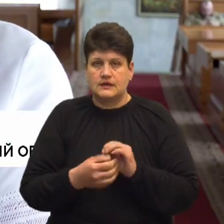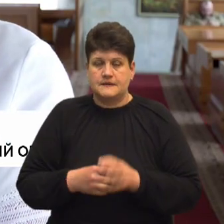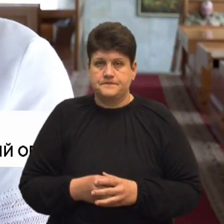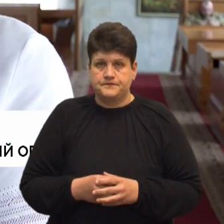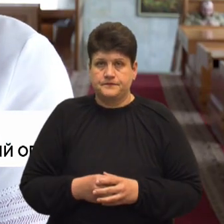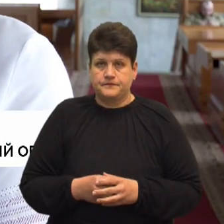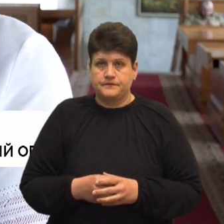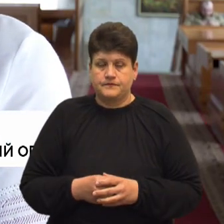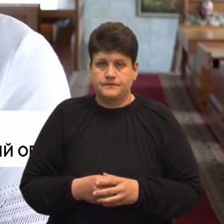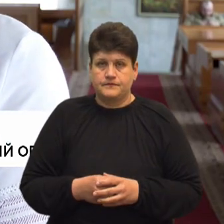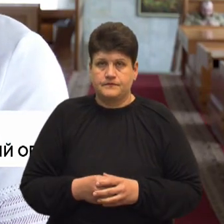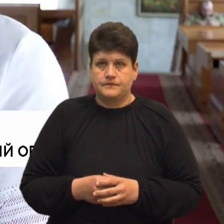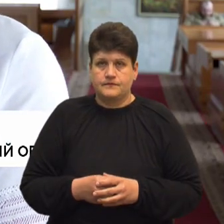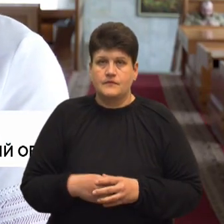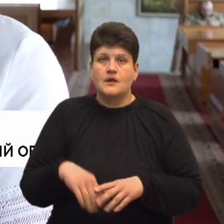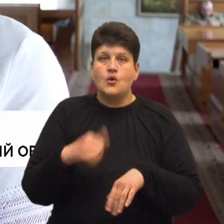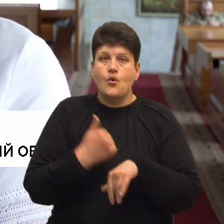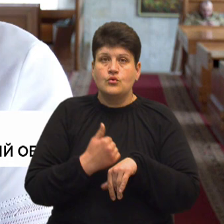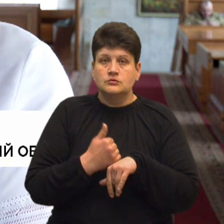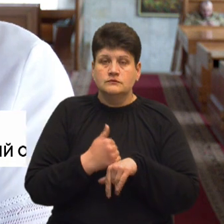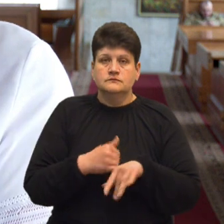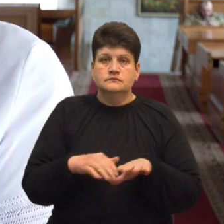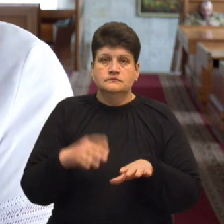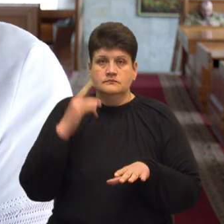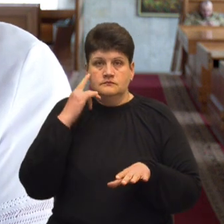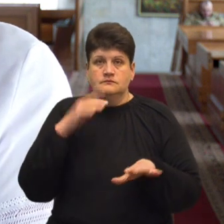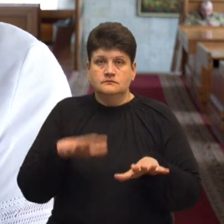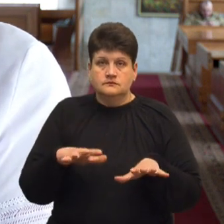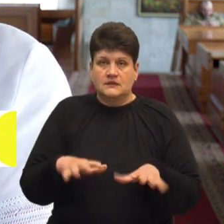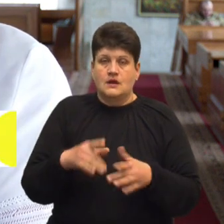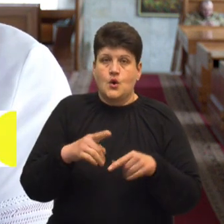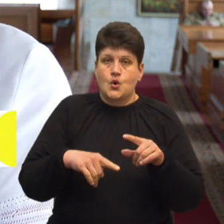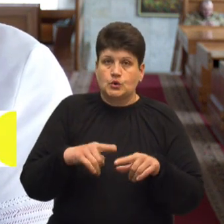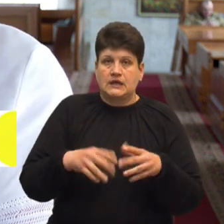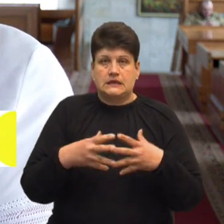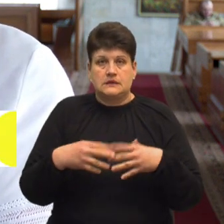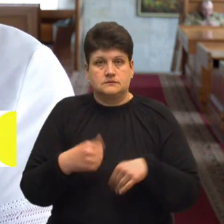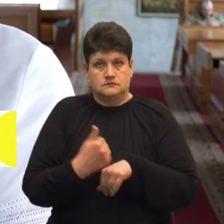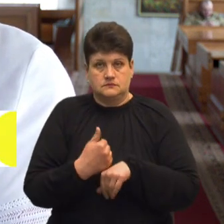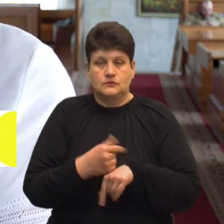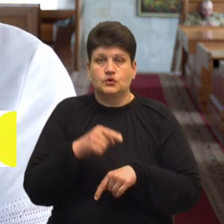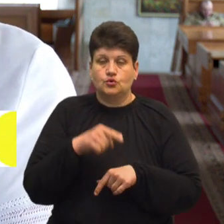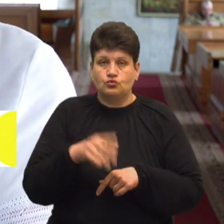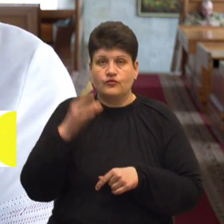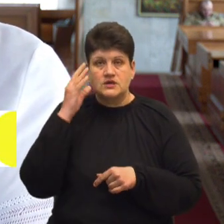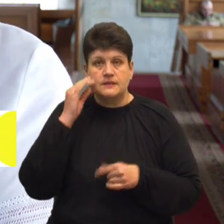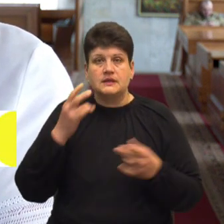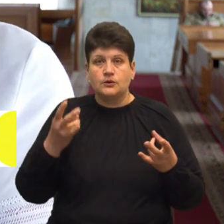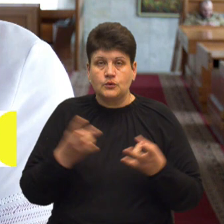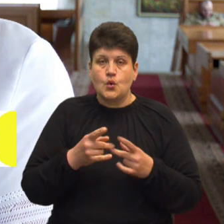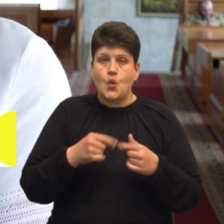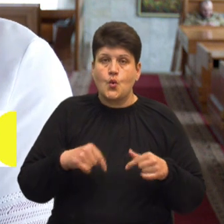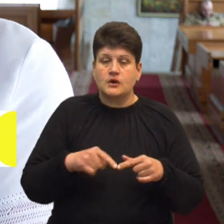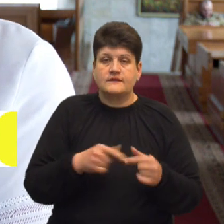основні засади, на родину, на сім'ю. В тому вважаємо за необхідне створення таких